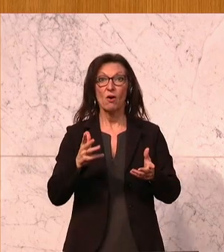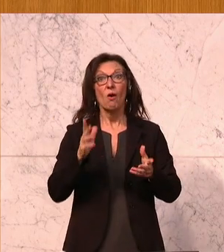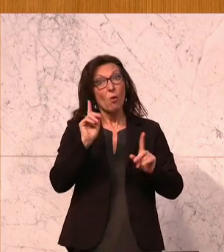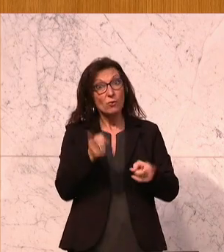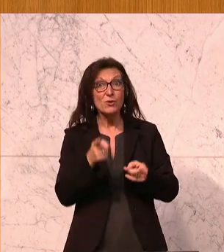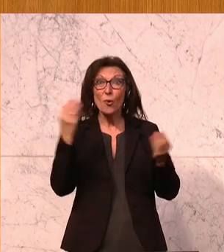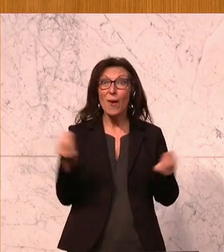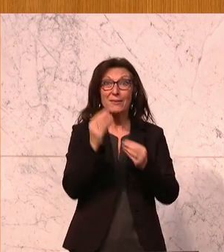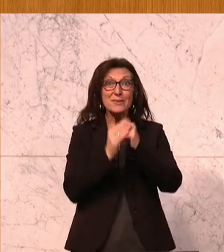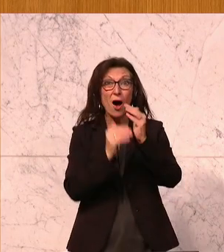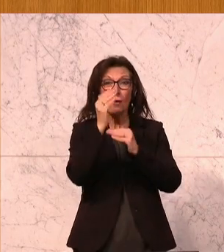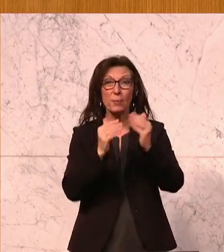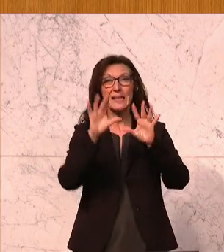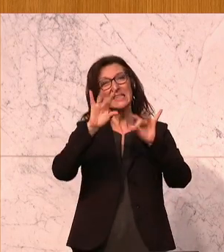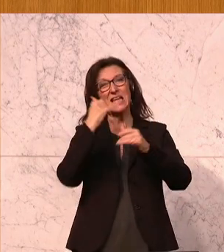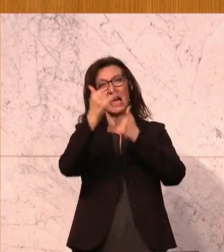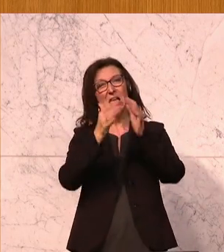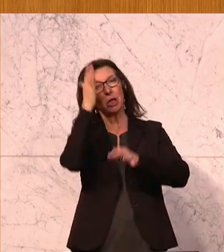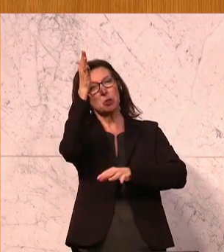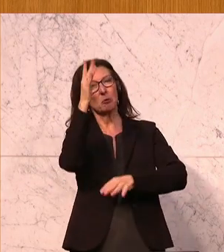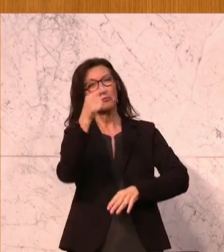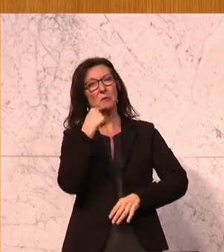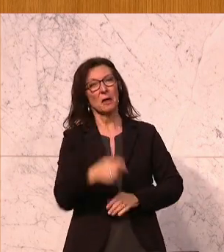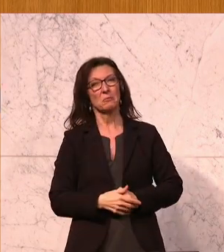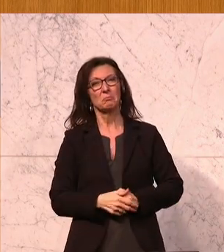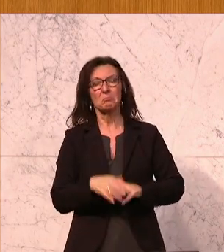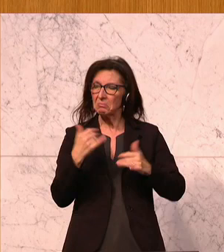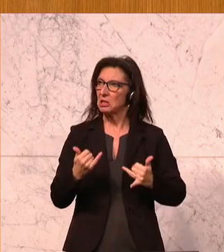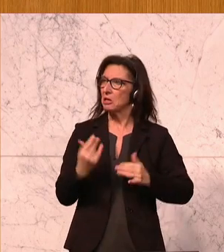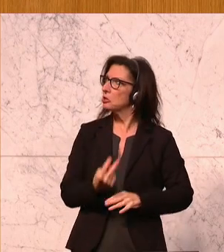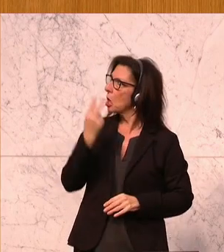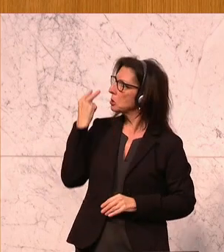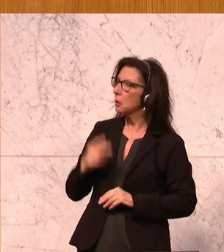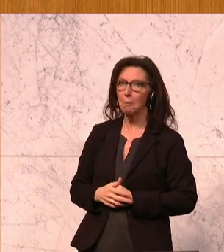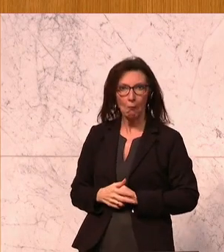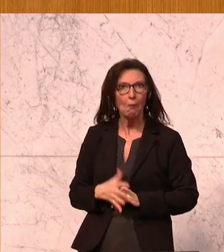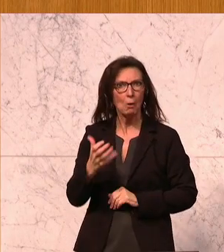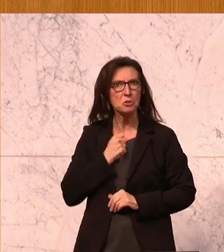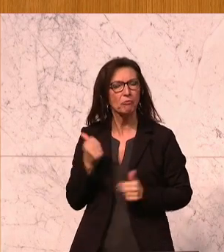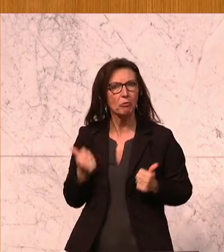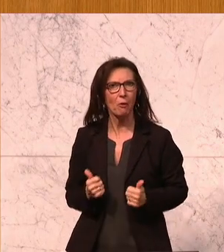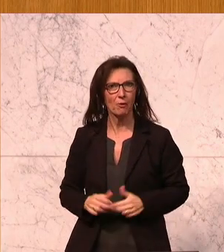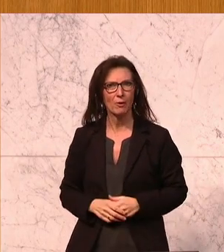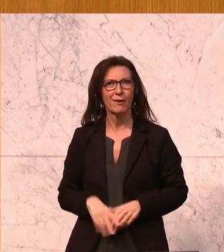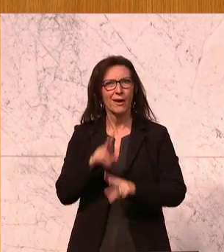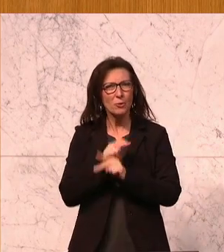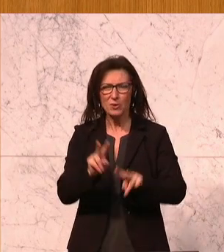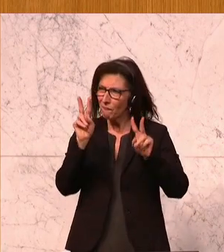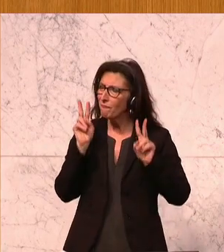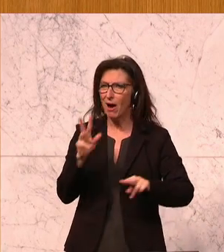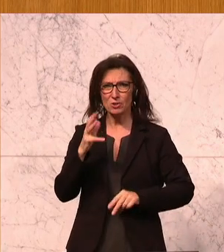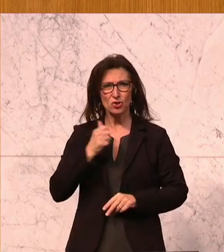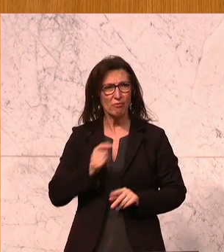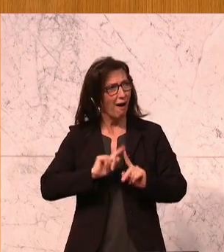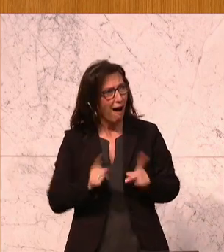Jahren, in 15 Jahren zurückblicken und sagen, da ist uns wirklich Tolles gelungen. Und wir haben in Österreich wirklich etwas geschafft, was in